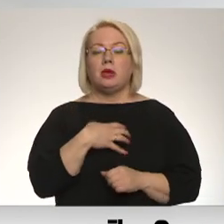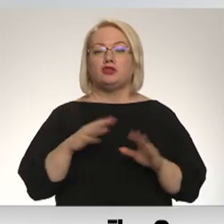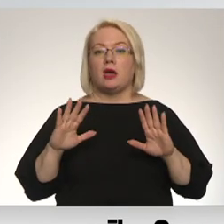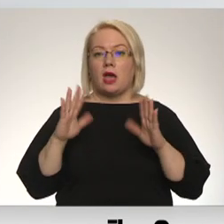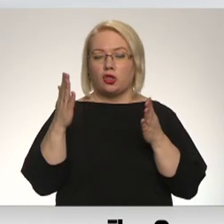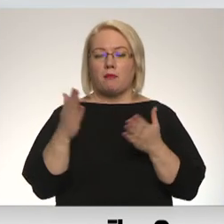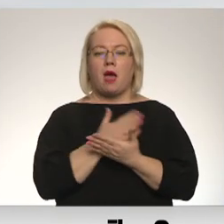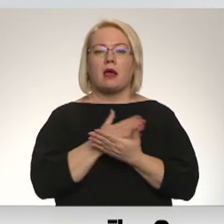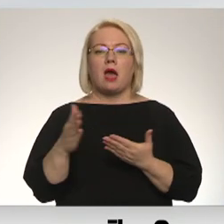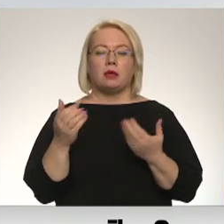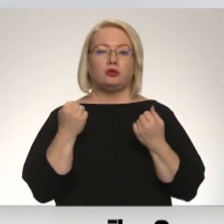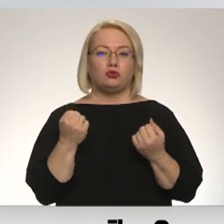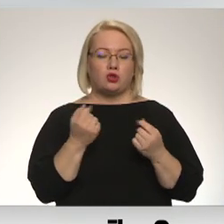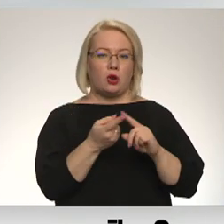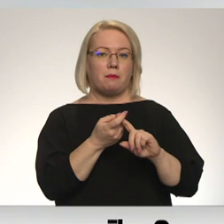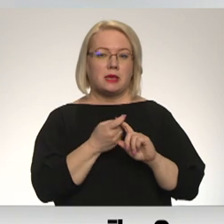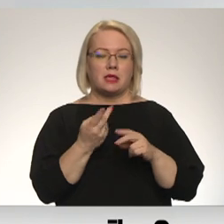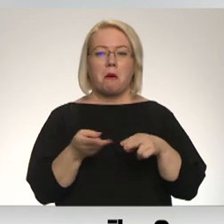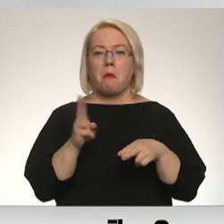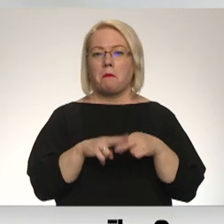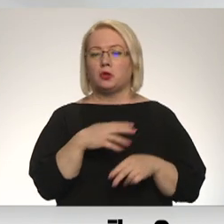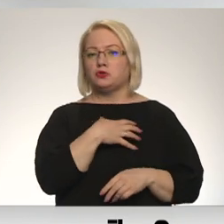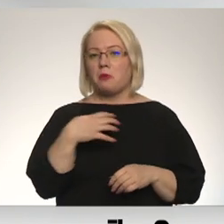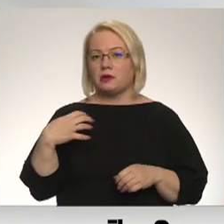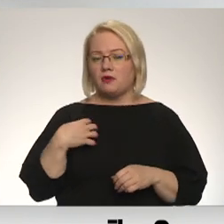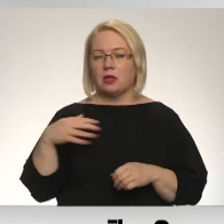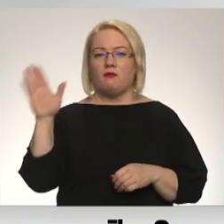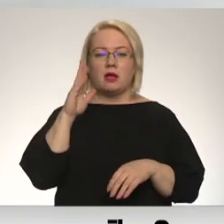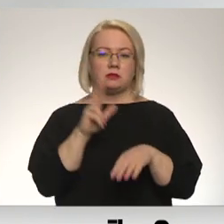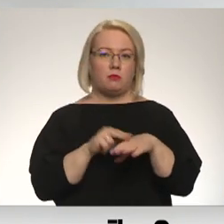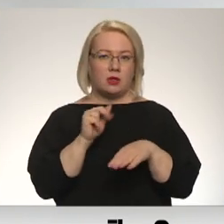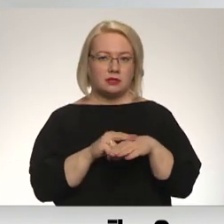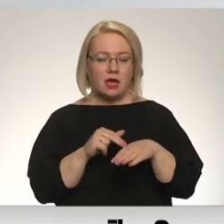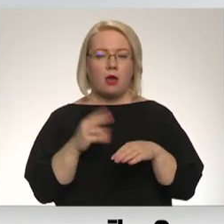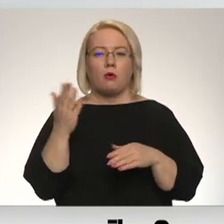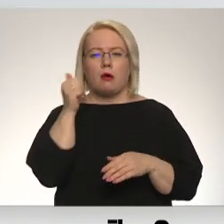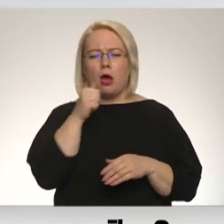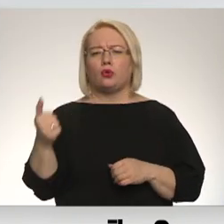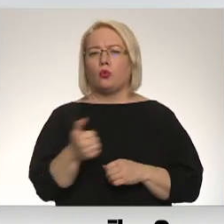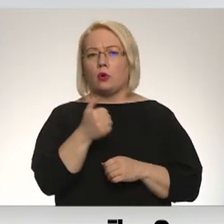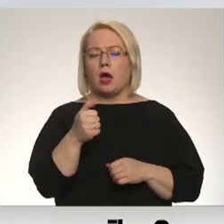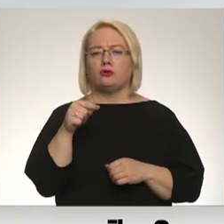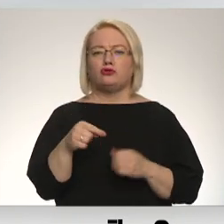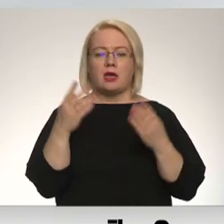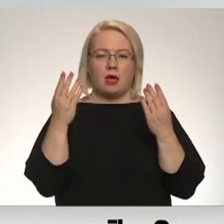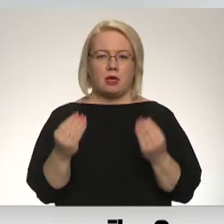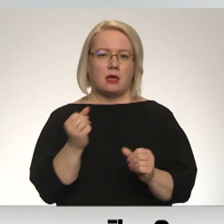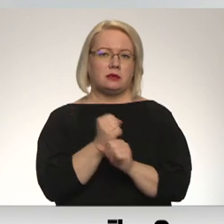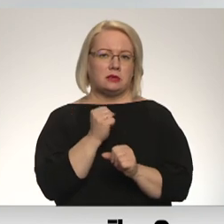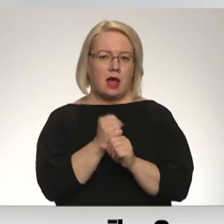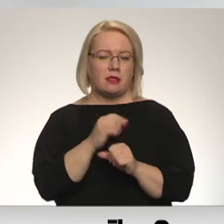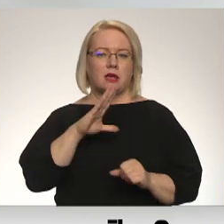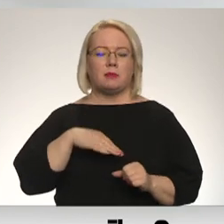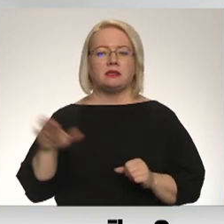kārtības uzturēšanai tiks piesaistīti papildus pašvaldības un valsts policijas spēki, kuri kā katru gadu šajā dienā darbusies pēc valsts